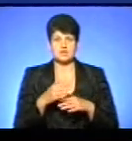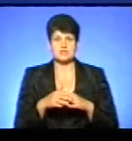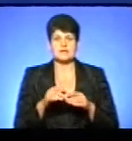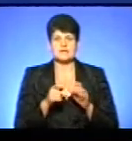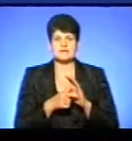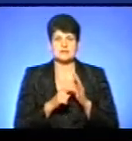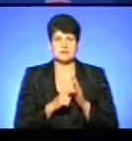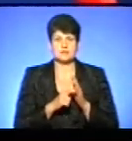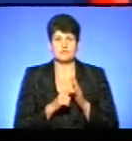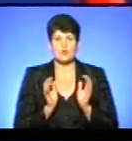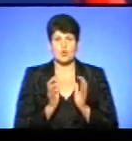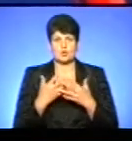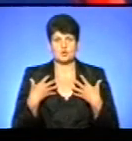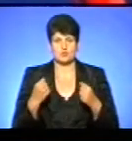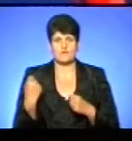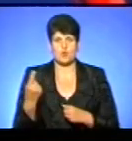здоров'я області.